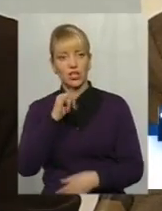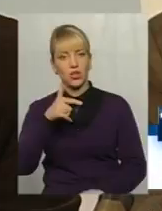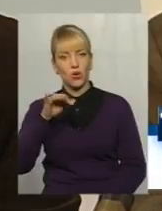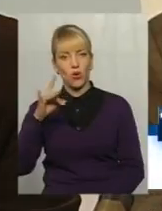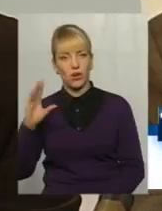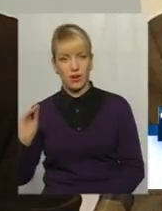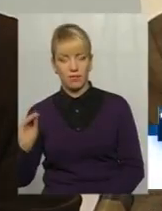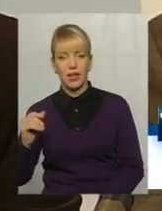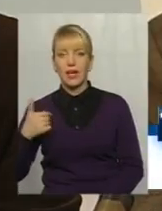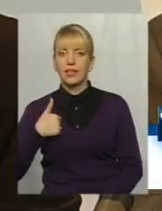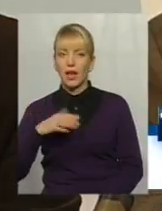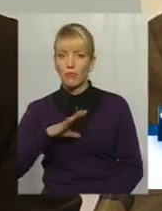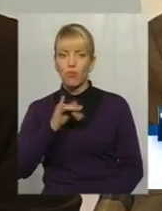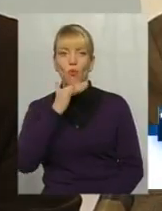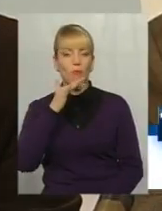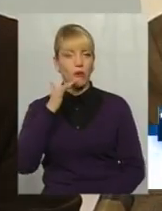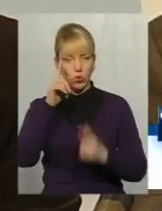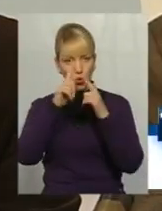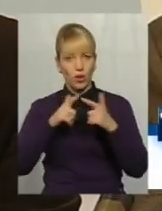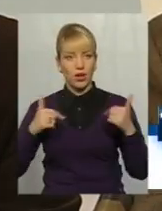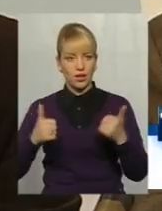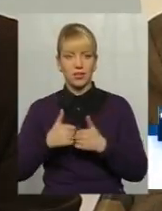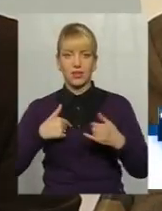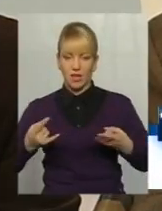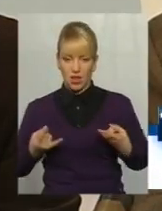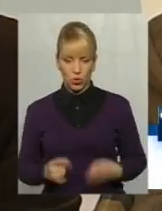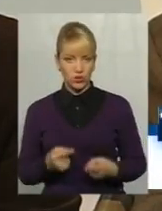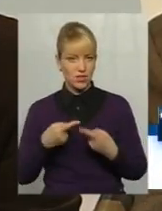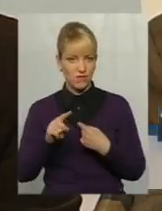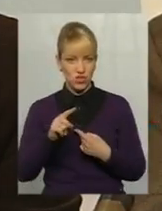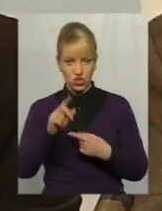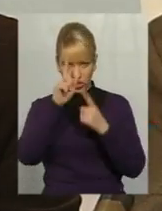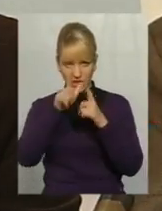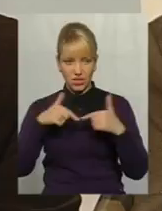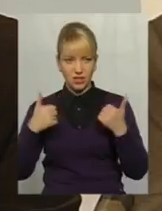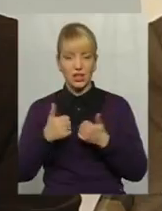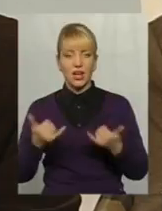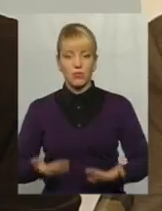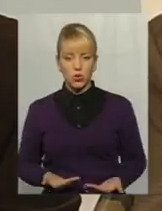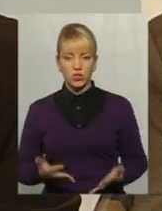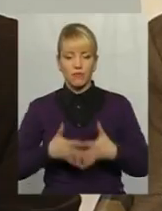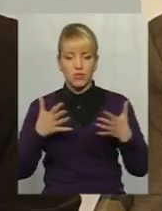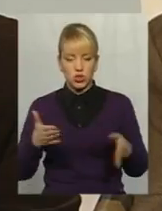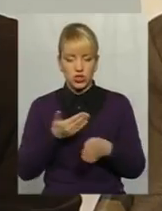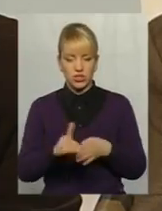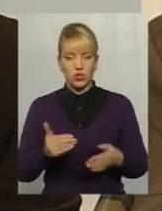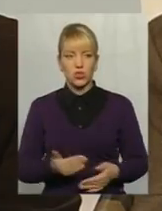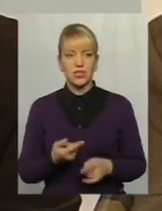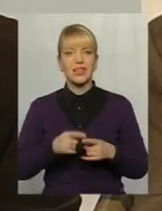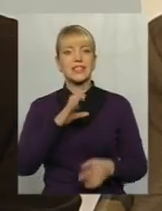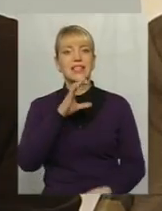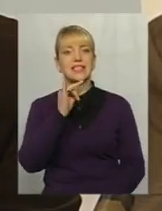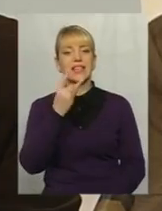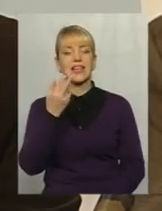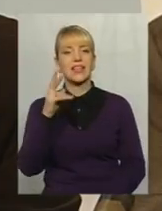Ігоре, я був у багатьох країнах, я народився в іншій країні, прожив більшу частину життя, і зараз я маю, це була ще та сирія,